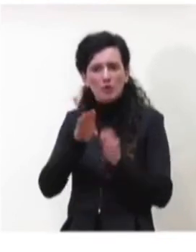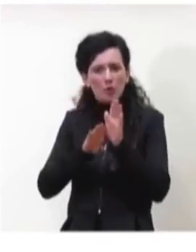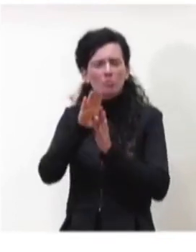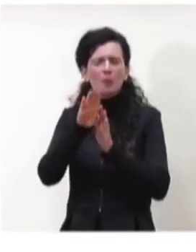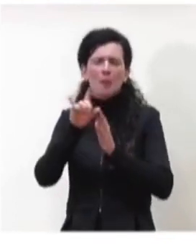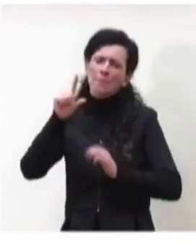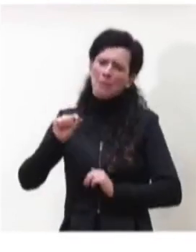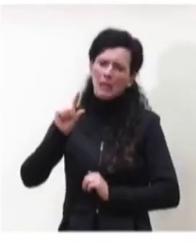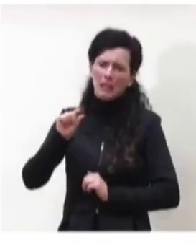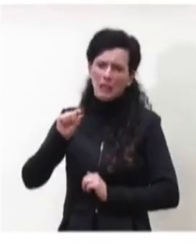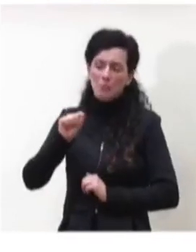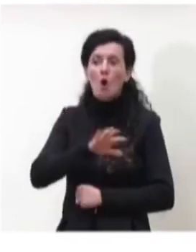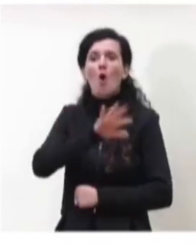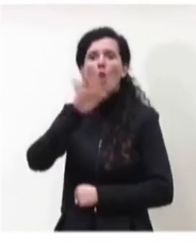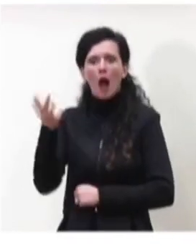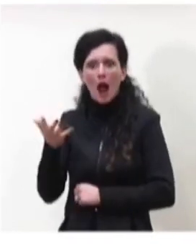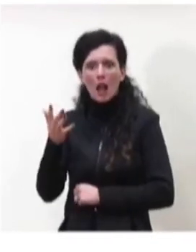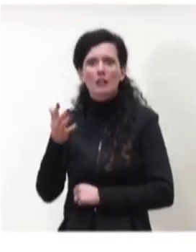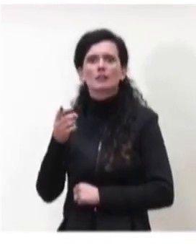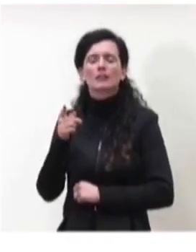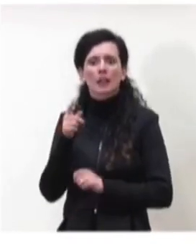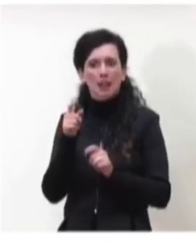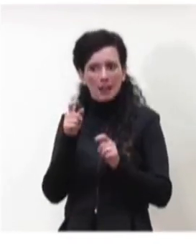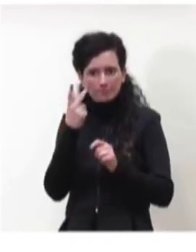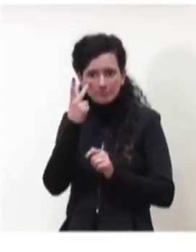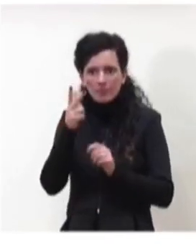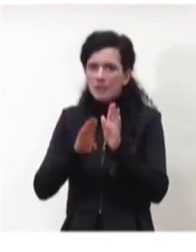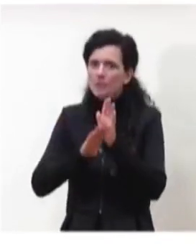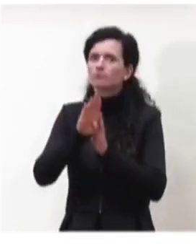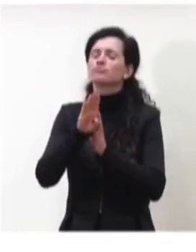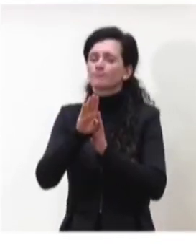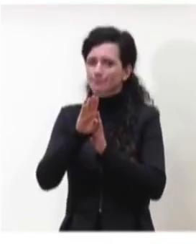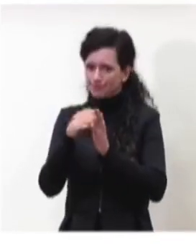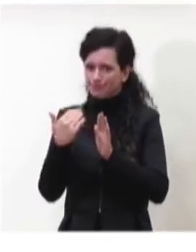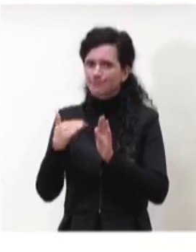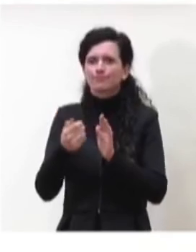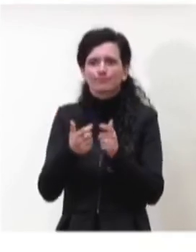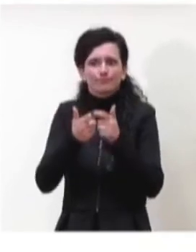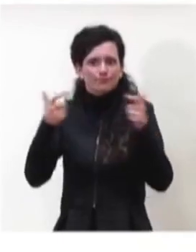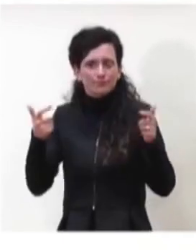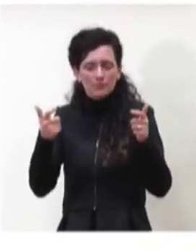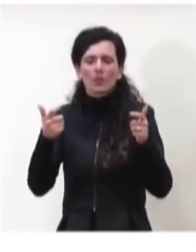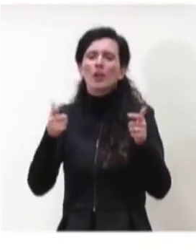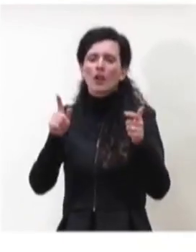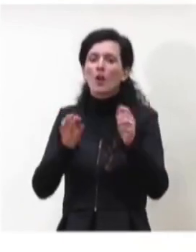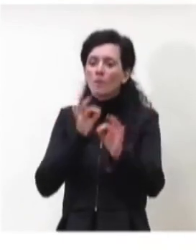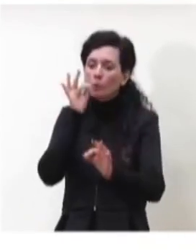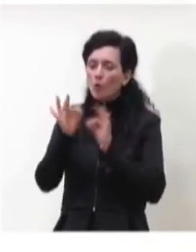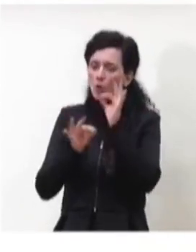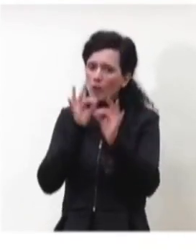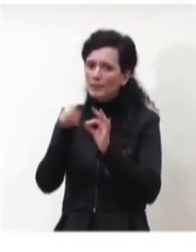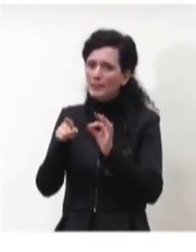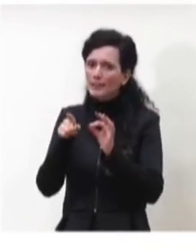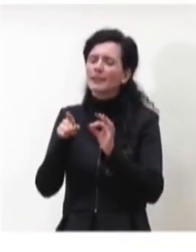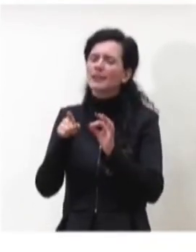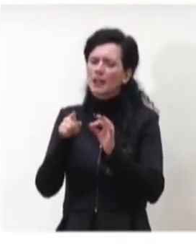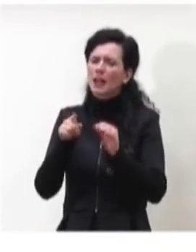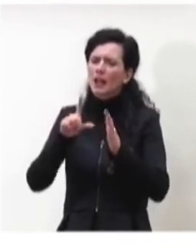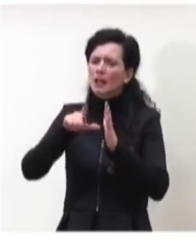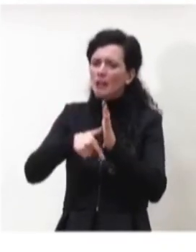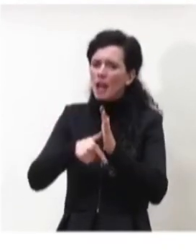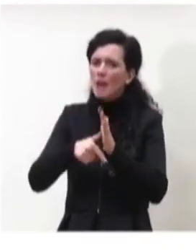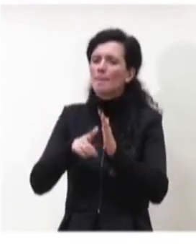altre leggermente un po' più consistenti, ma è un indicatore di una tendenza che si sta lentamente